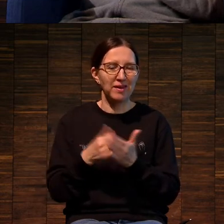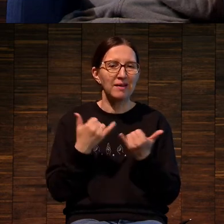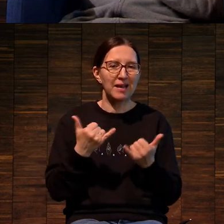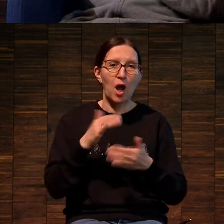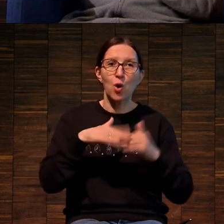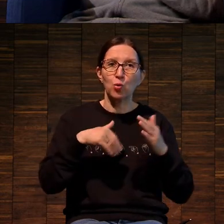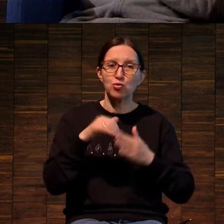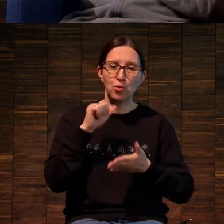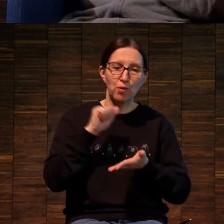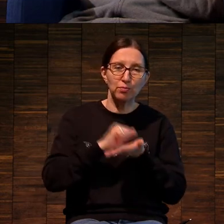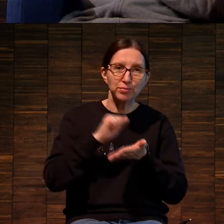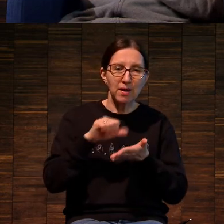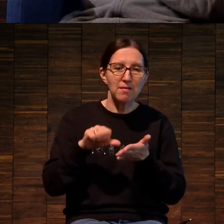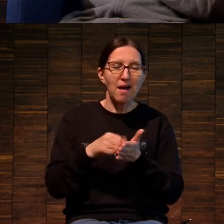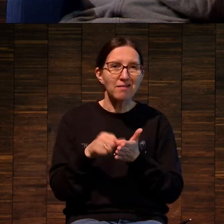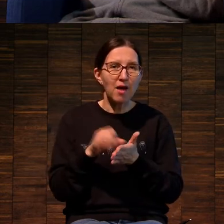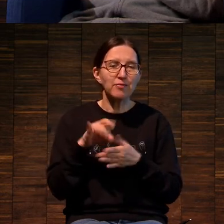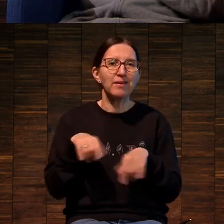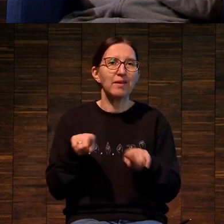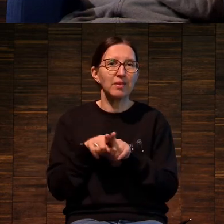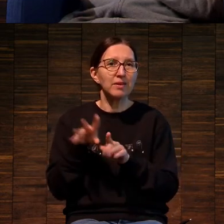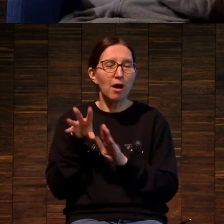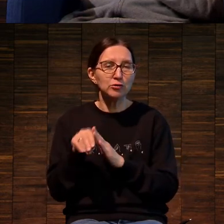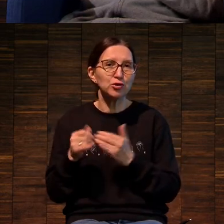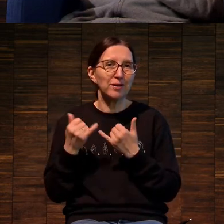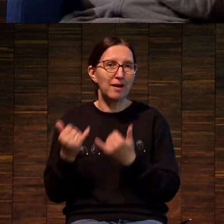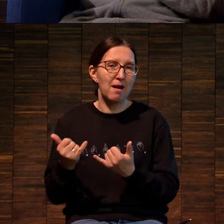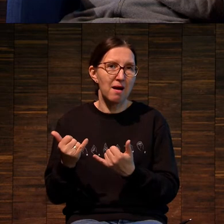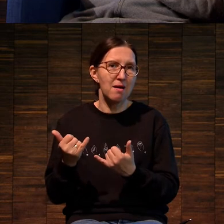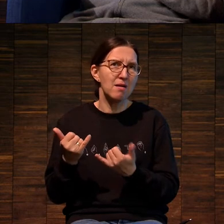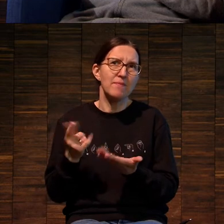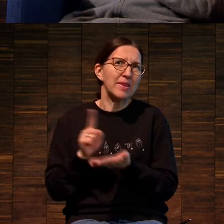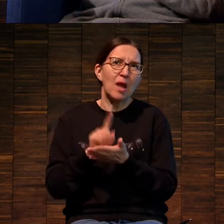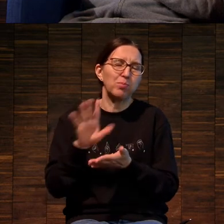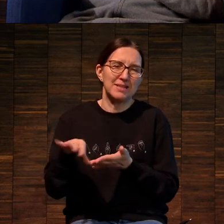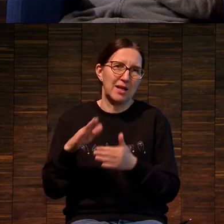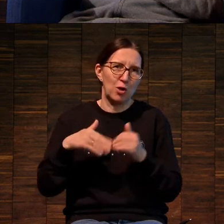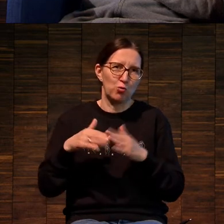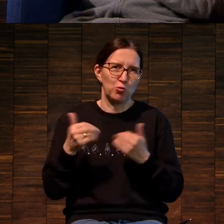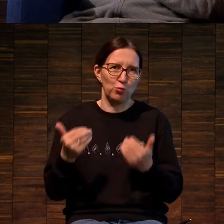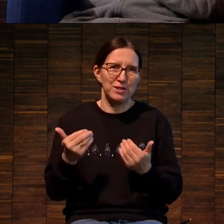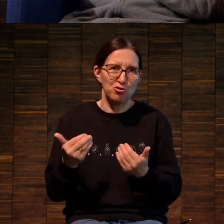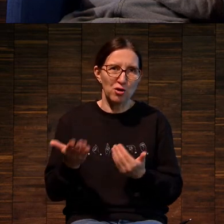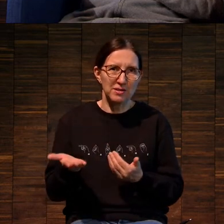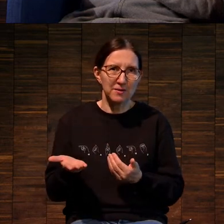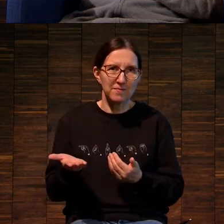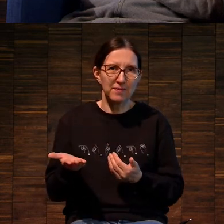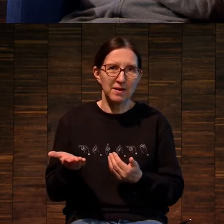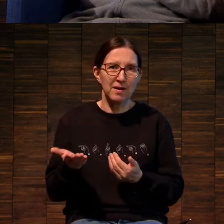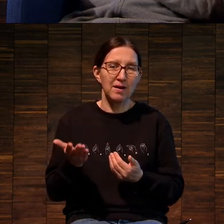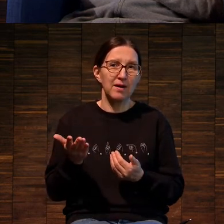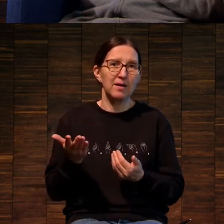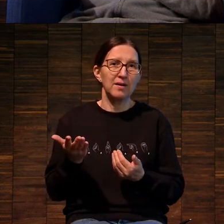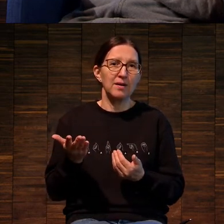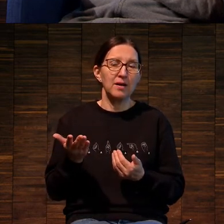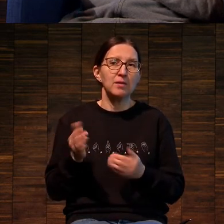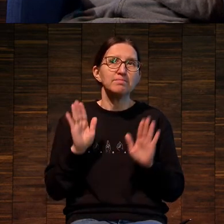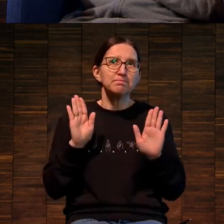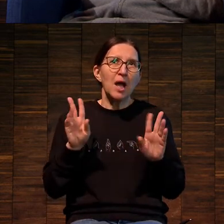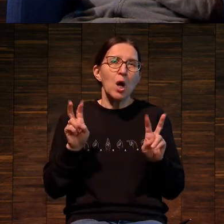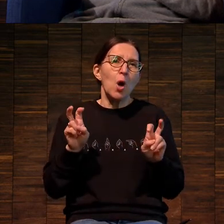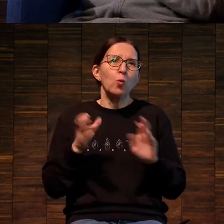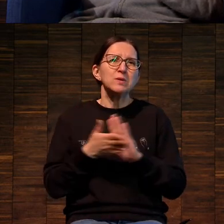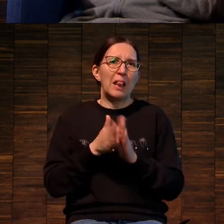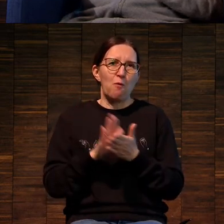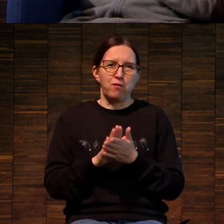ручной графики и для не обязательно ручной сейчас. То есть условно